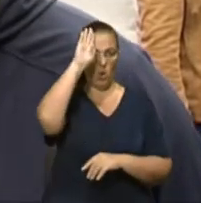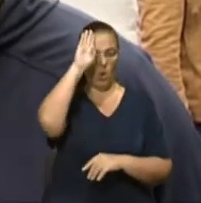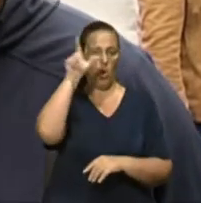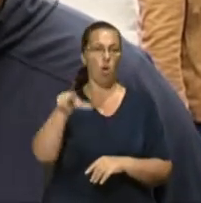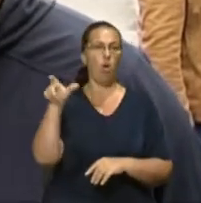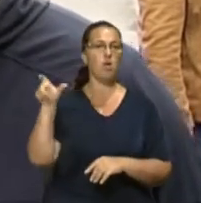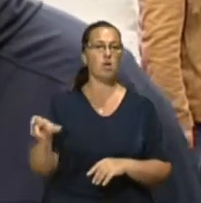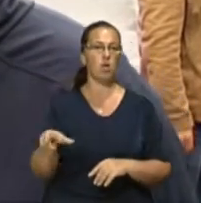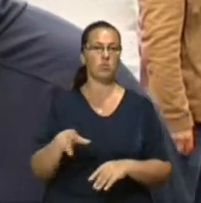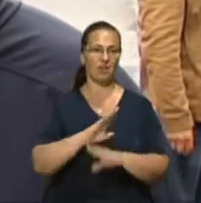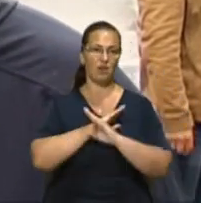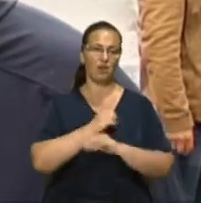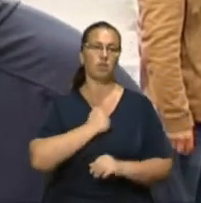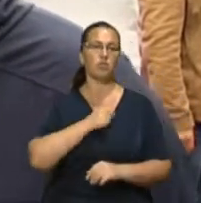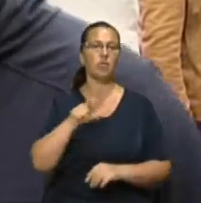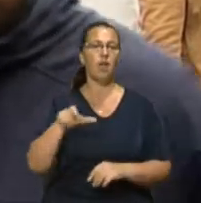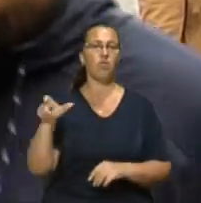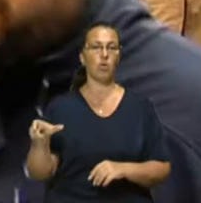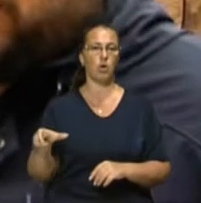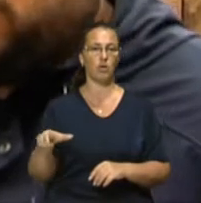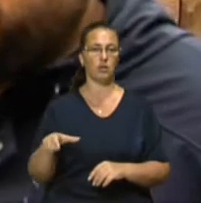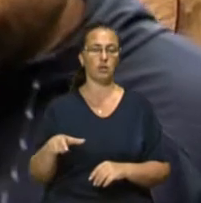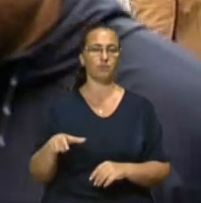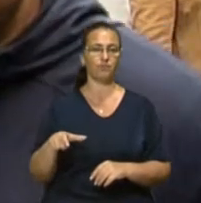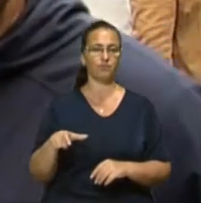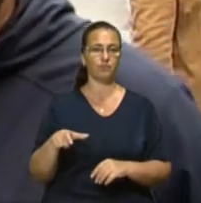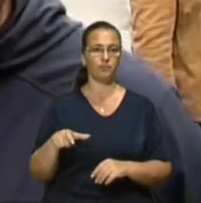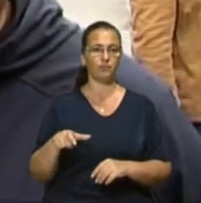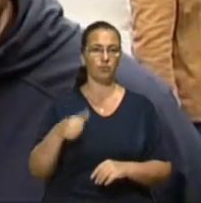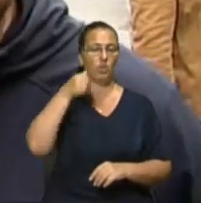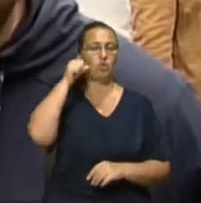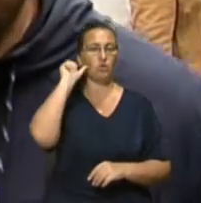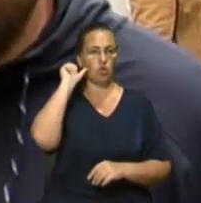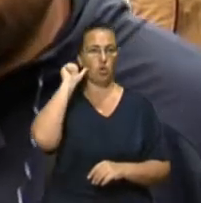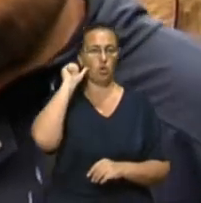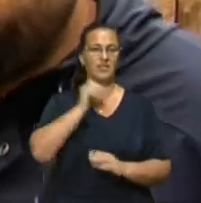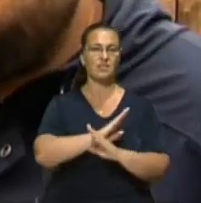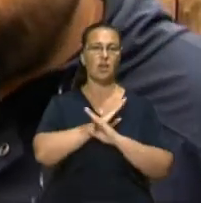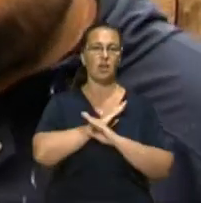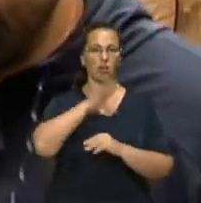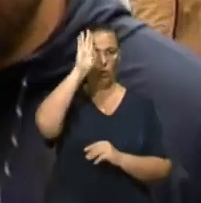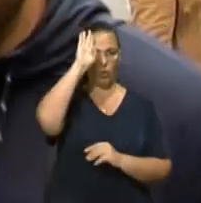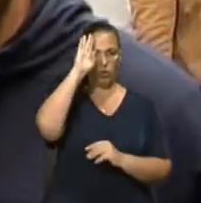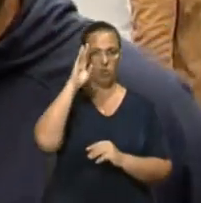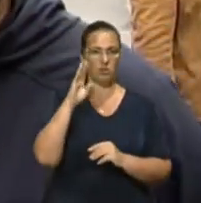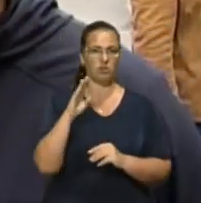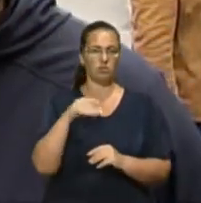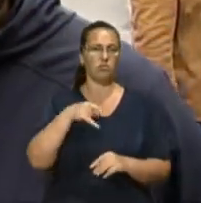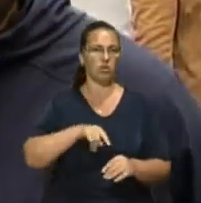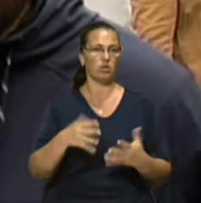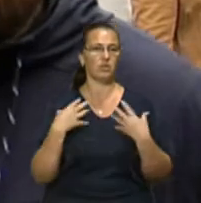воїни. Буквально вчора загинув хлопець з Львівщини,